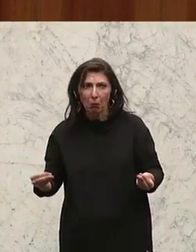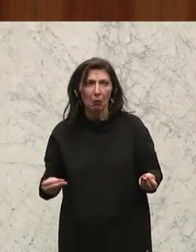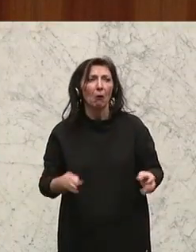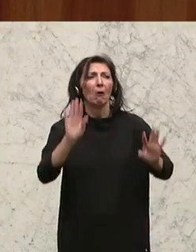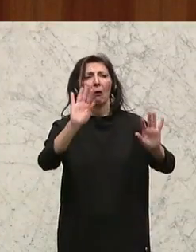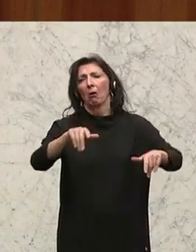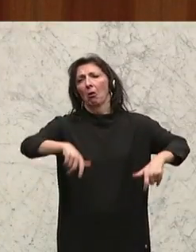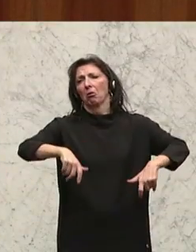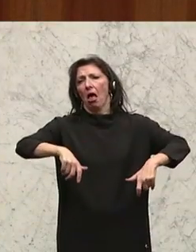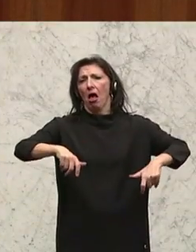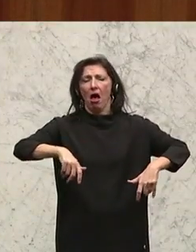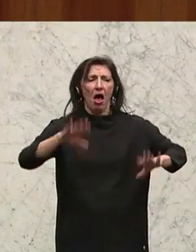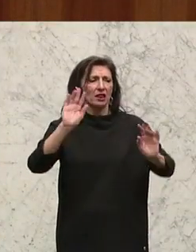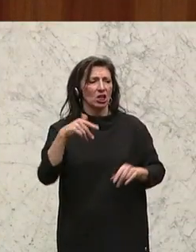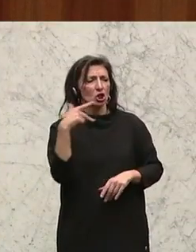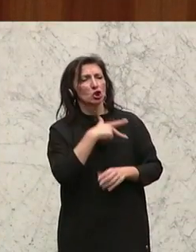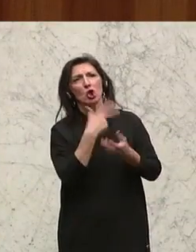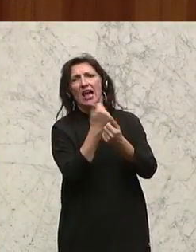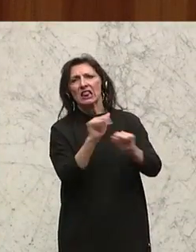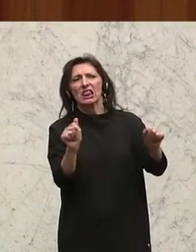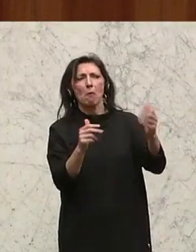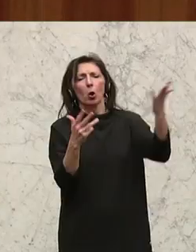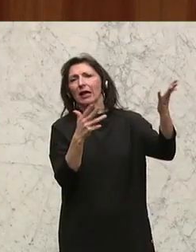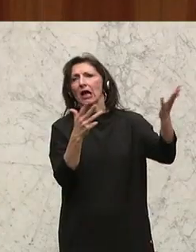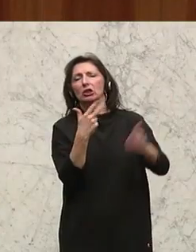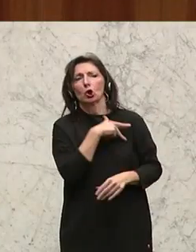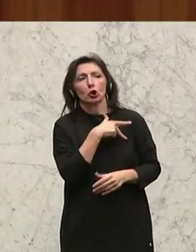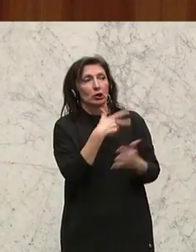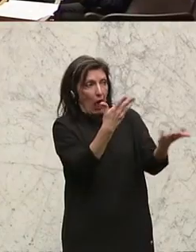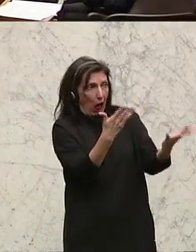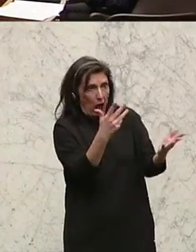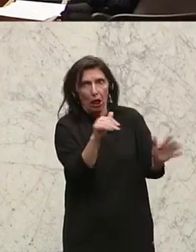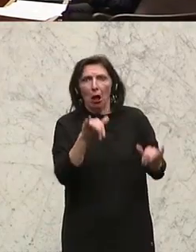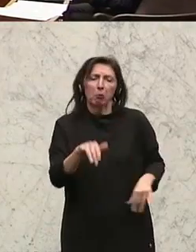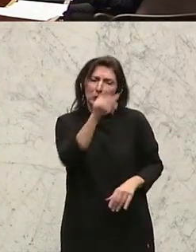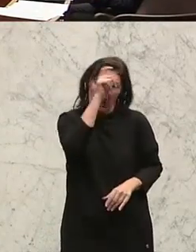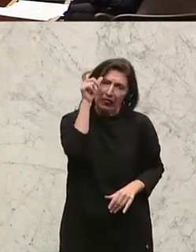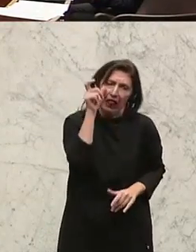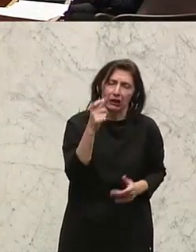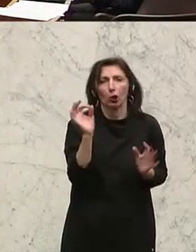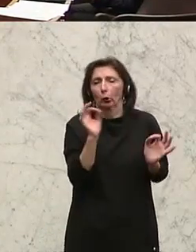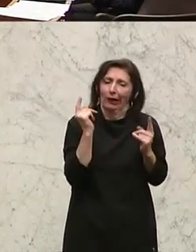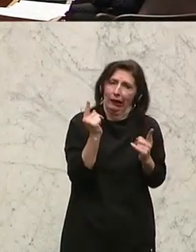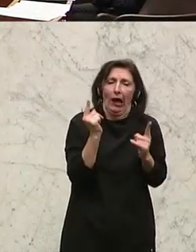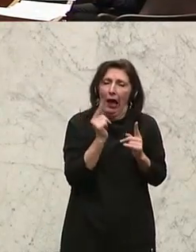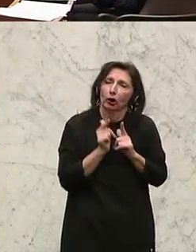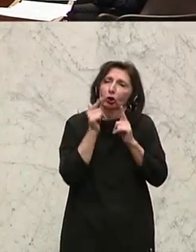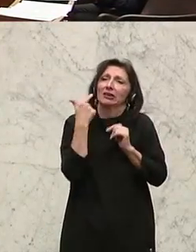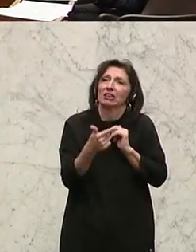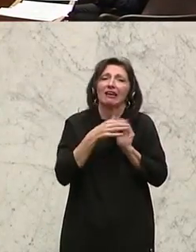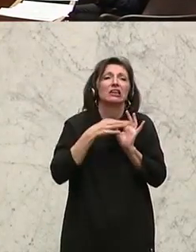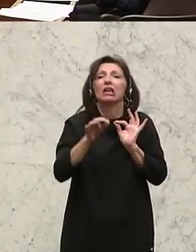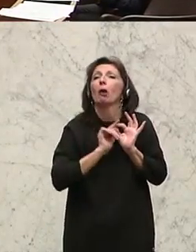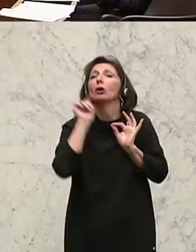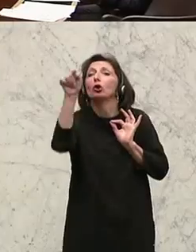Muttern, die Bäuerern, weil die Sozialdemokratie ja so sozial ist, dann müssen sie halt mit dem Taxi vor oder vielleicht mit dem Traktor mit an 20 Kilometer